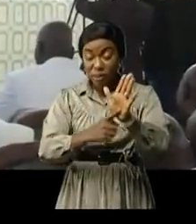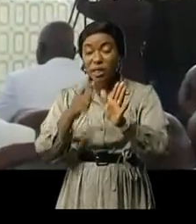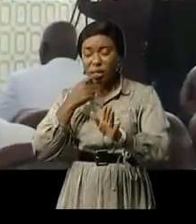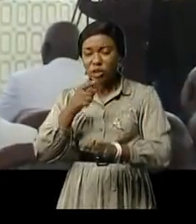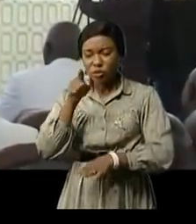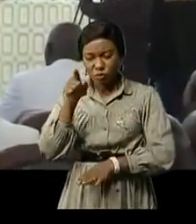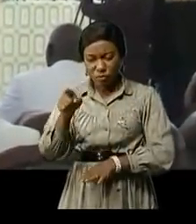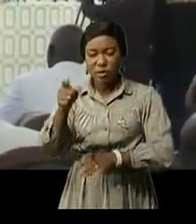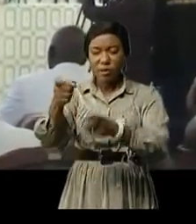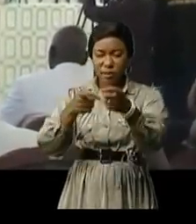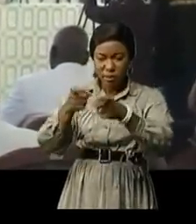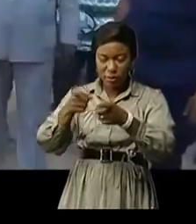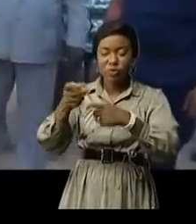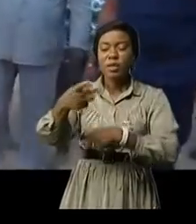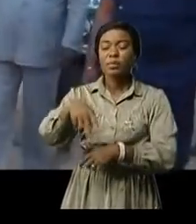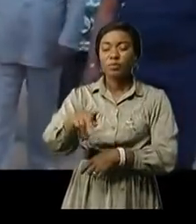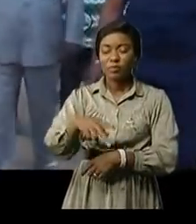assume la direction de la province